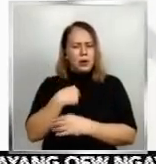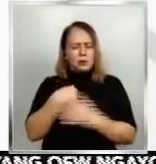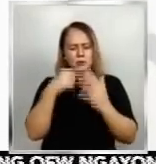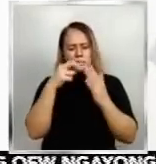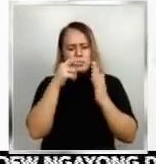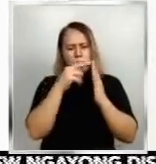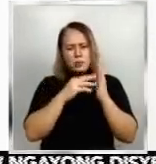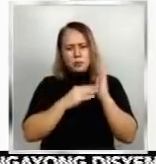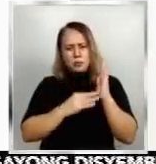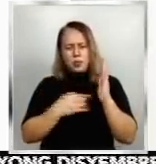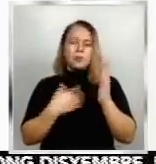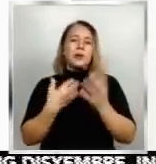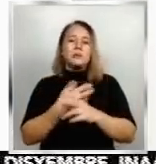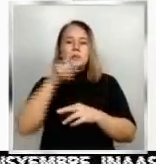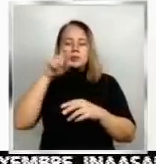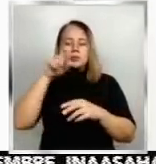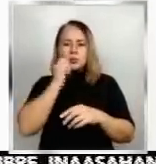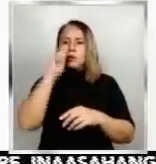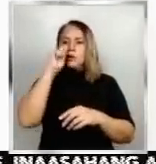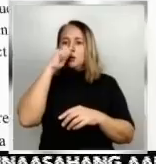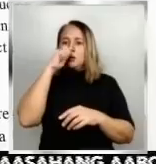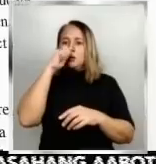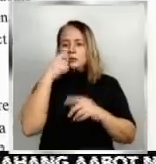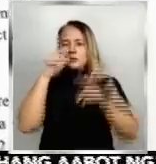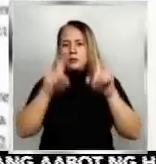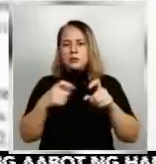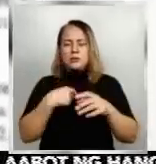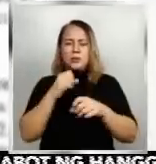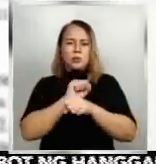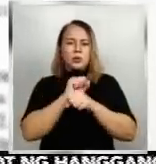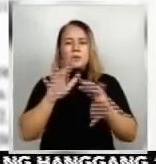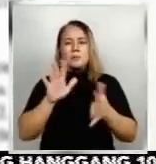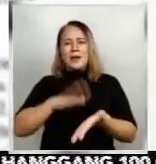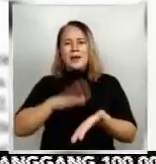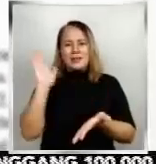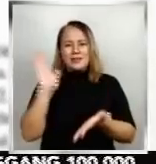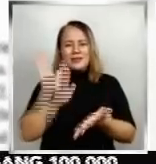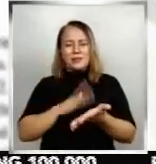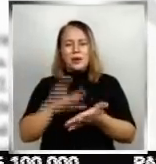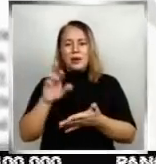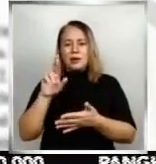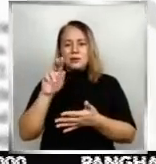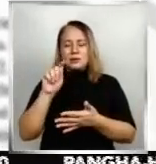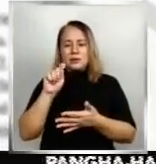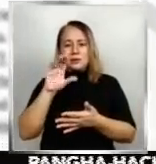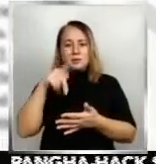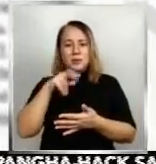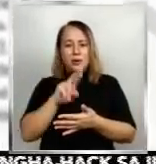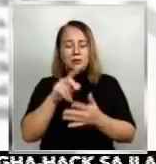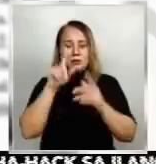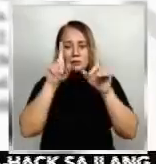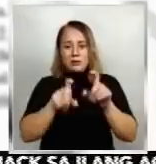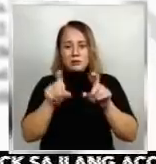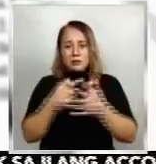pagpapaswab test ng mga empleyado. Napakamahala nila ang RT-PCR test at makamagtulak sa mga empleyado